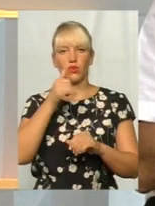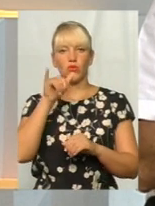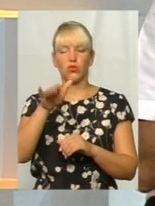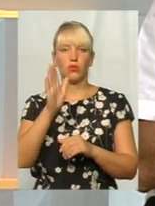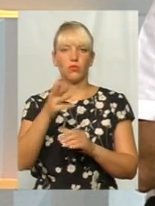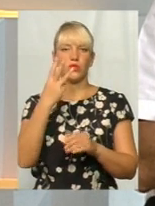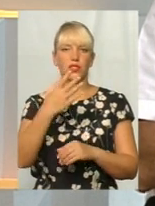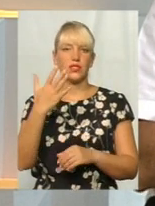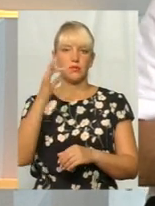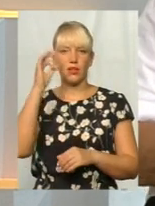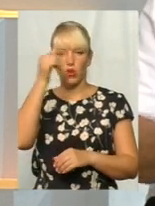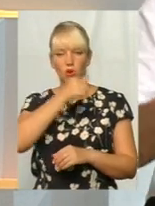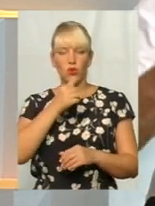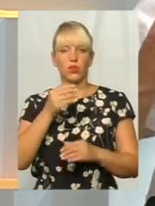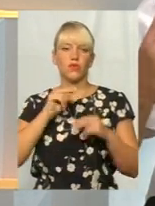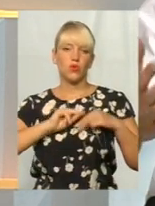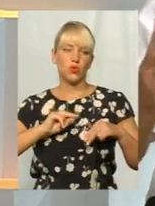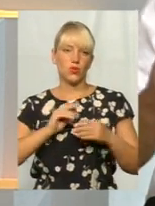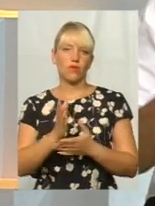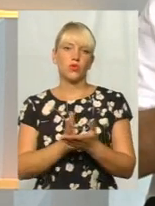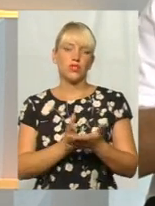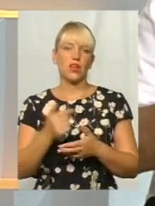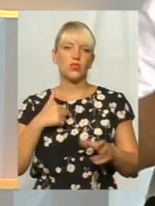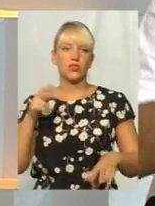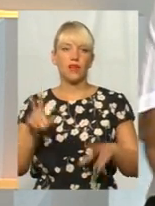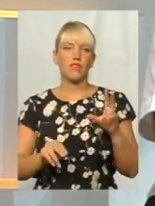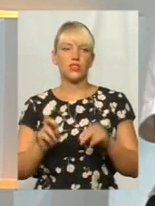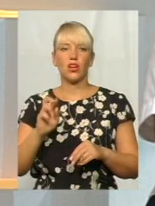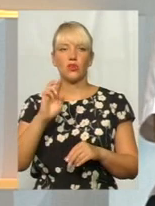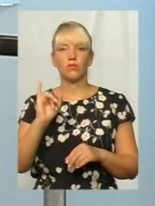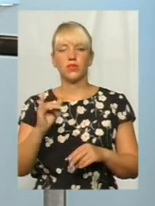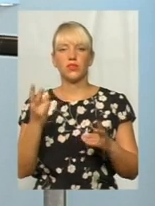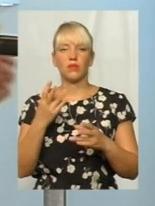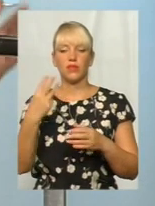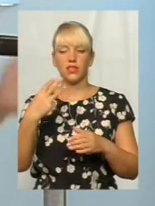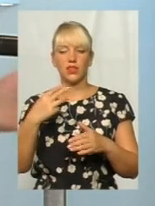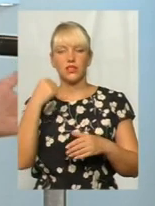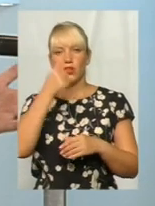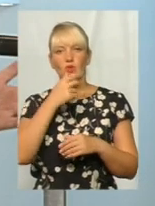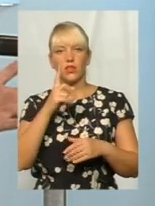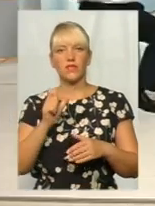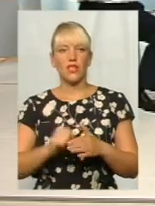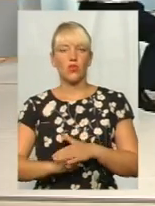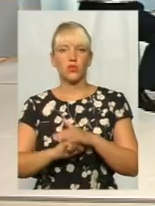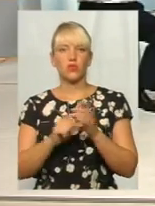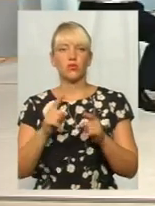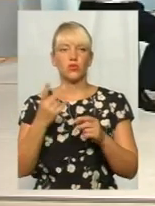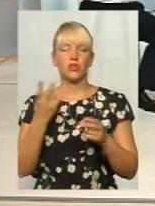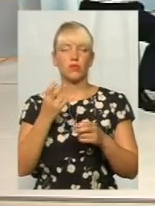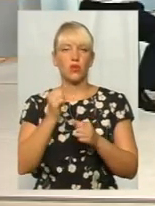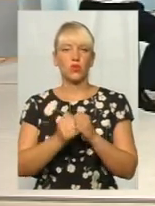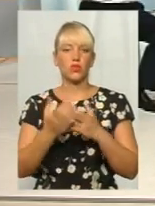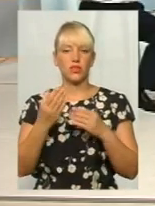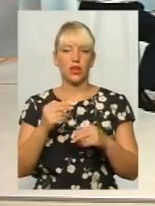років трудового стажу. Тобто, ну, я вважаю, що я би взяв 30 за основу, тому що, ну, це треба кожний рік працювати, бо ми